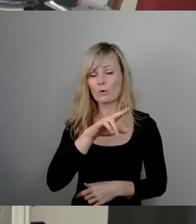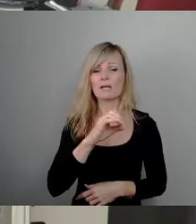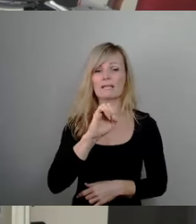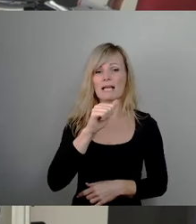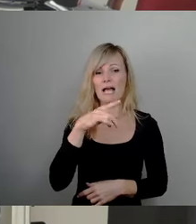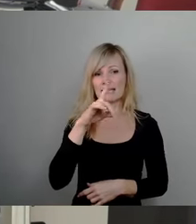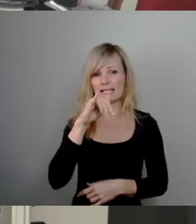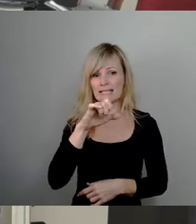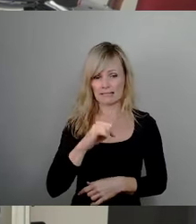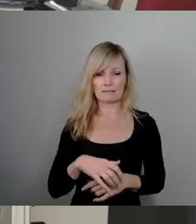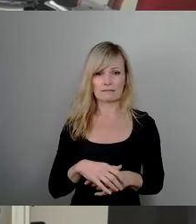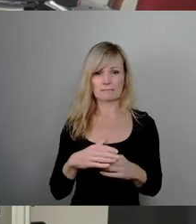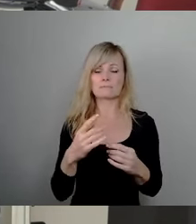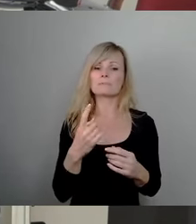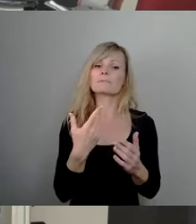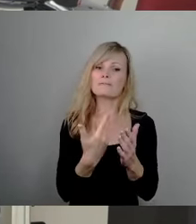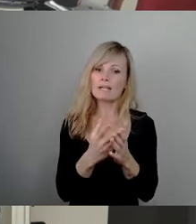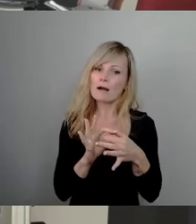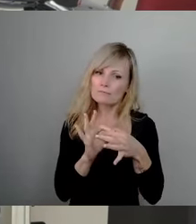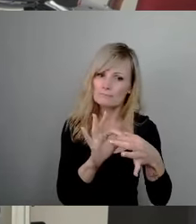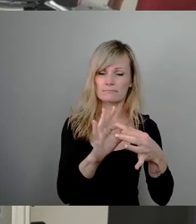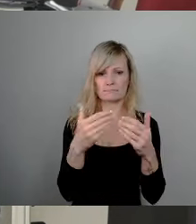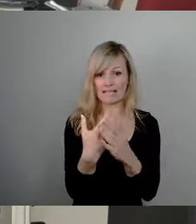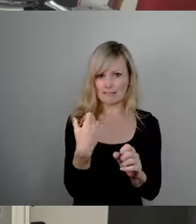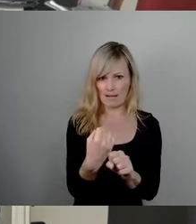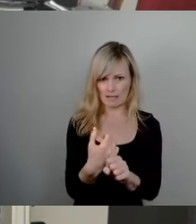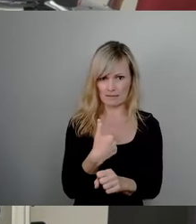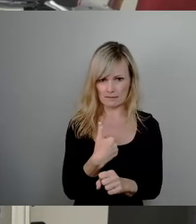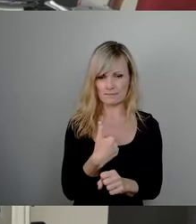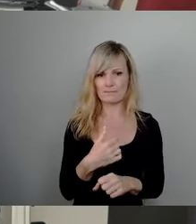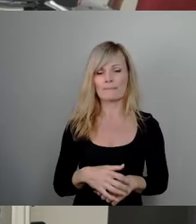und das machen wir jetzt. Und zum Zweiten,